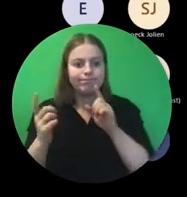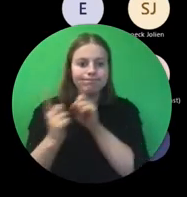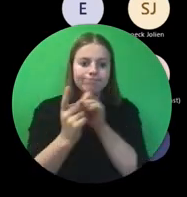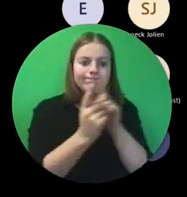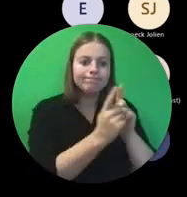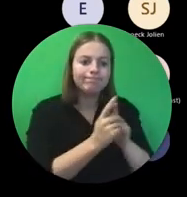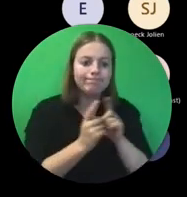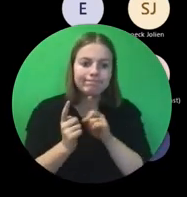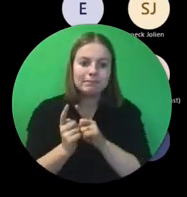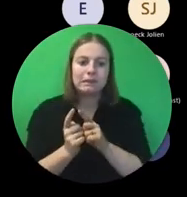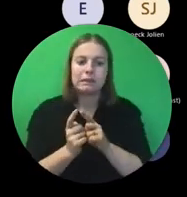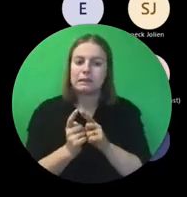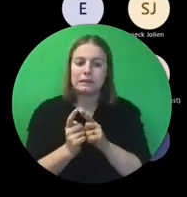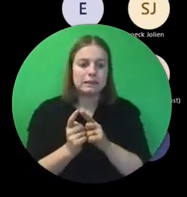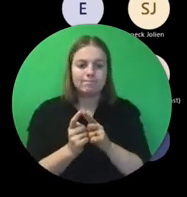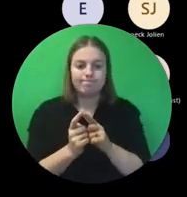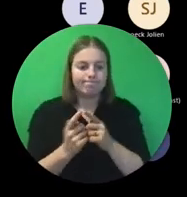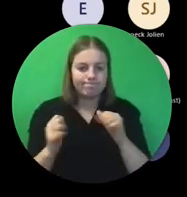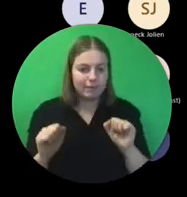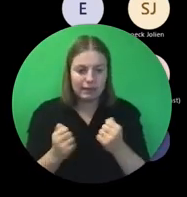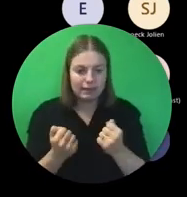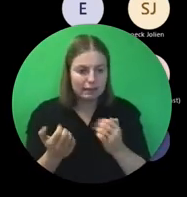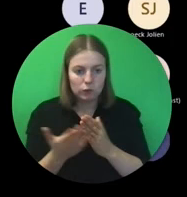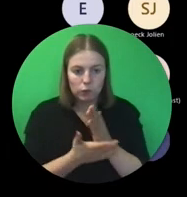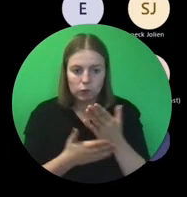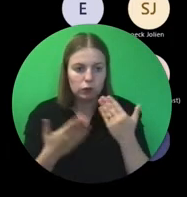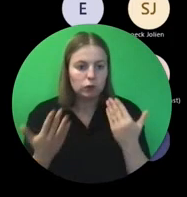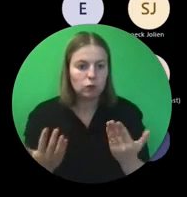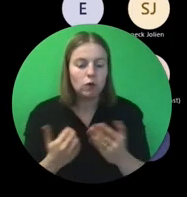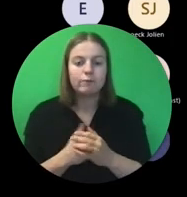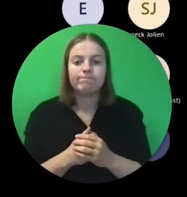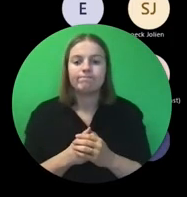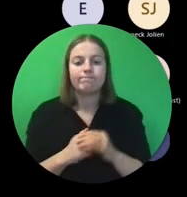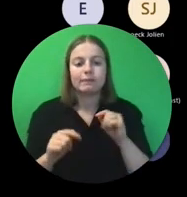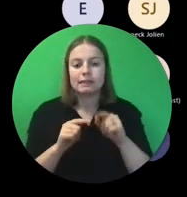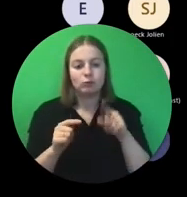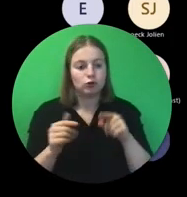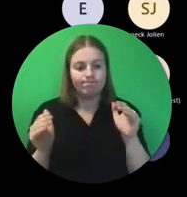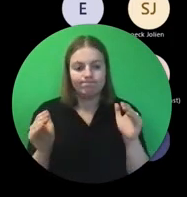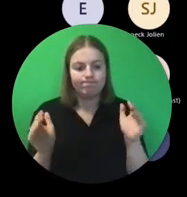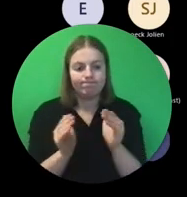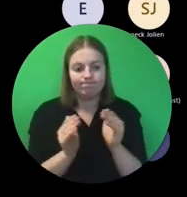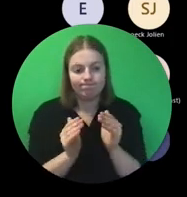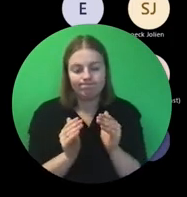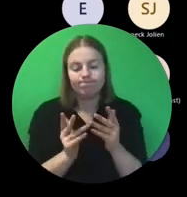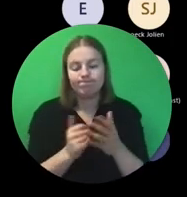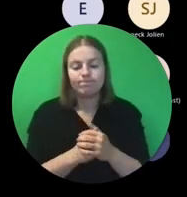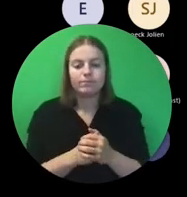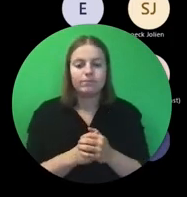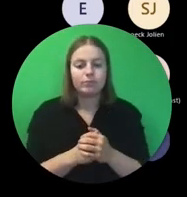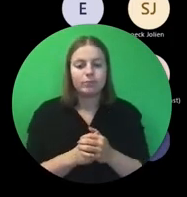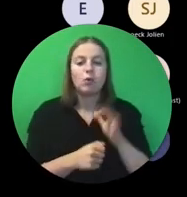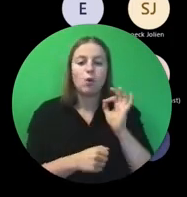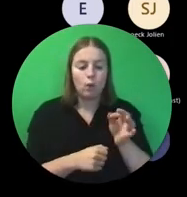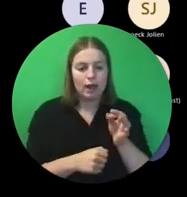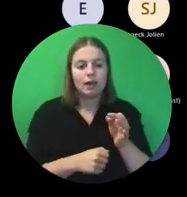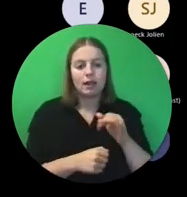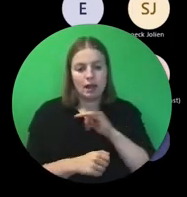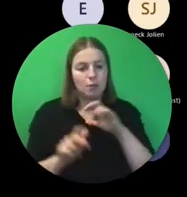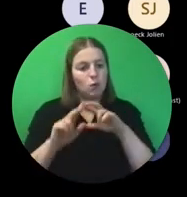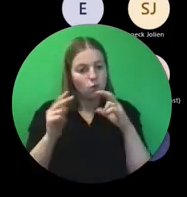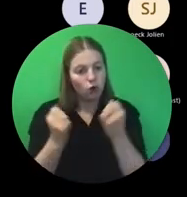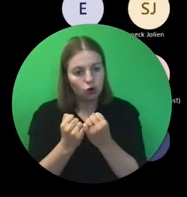Dat is een beetje in het water gevallen natuurlijk. Dus dat hebben we terug moeten inperken. We gaan natuurlijk wel de workshop hebben,